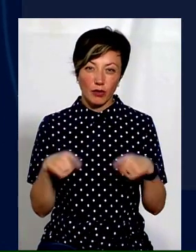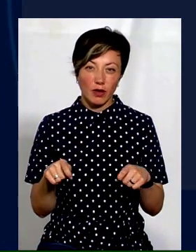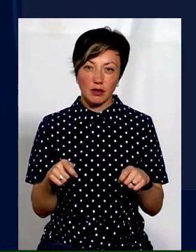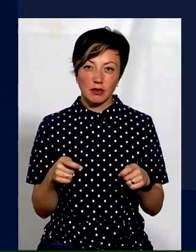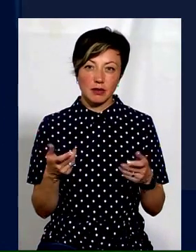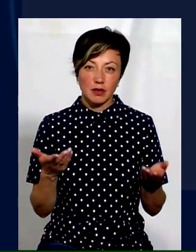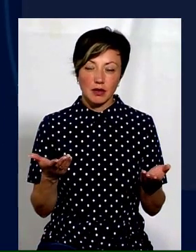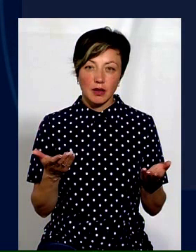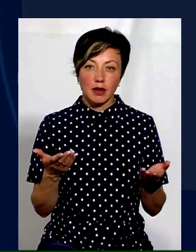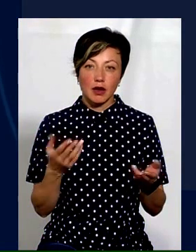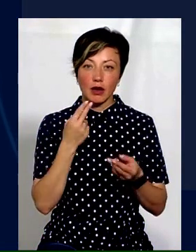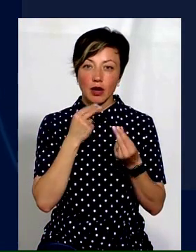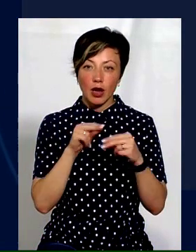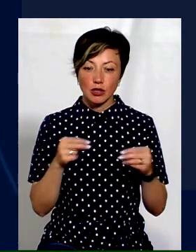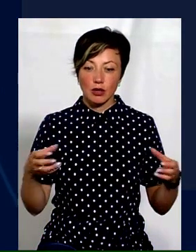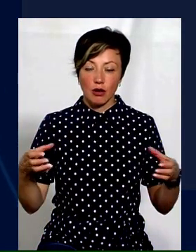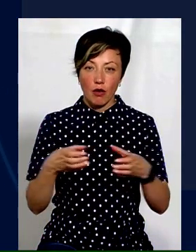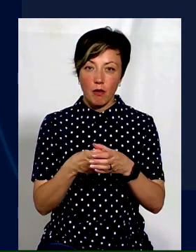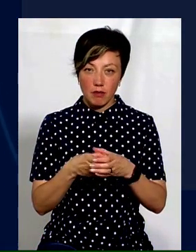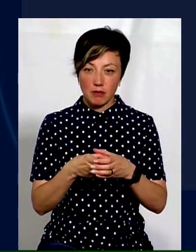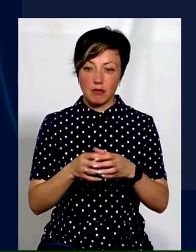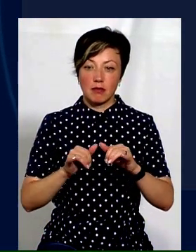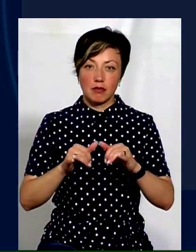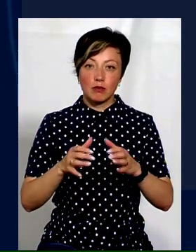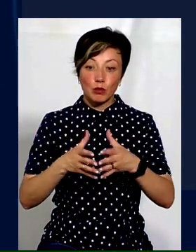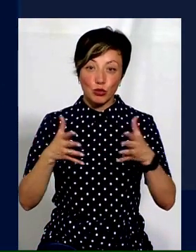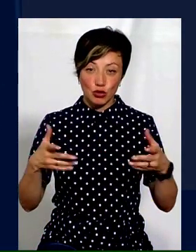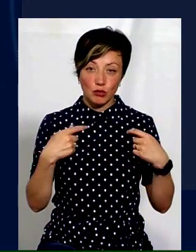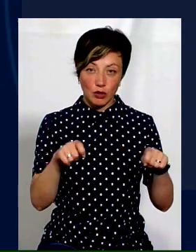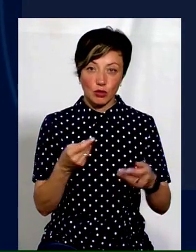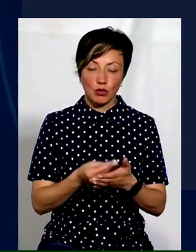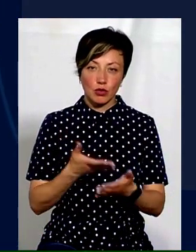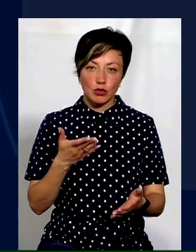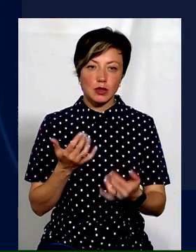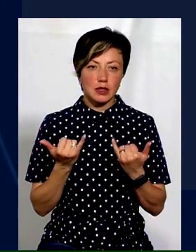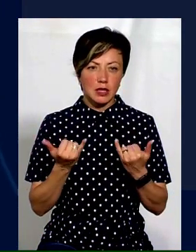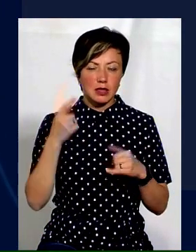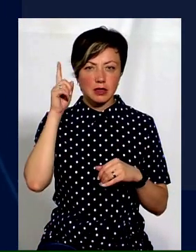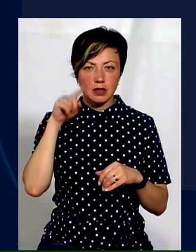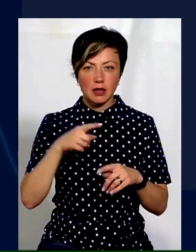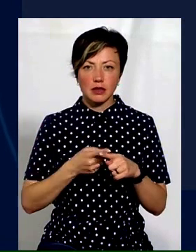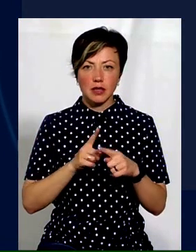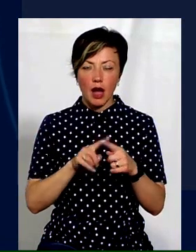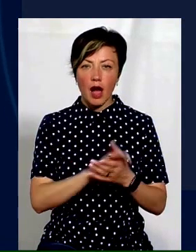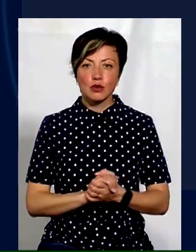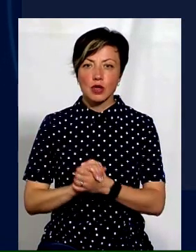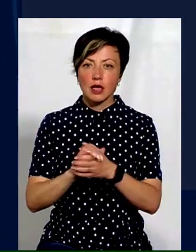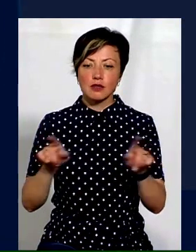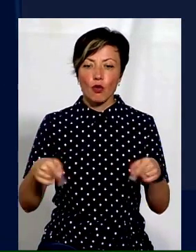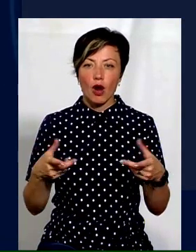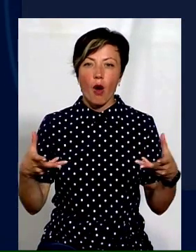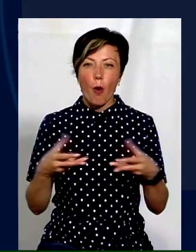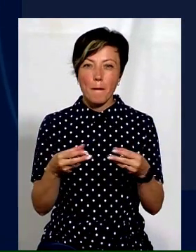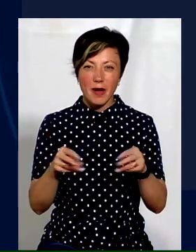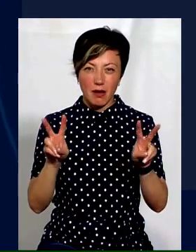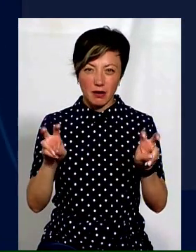цьому, чи як буде формати від кількох партій. Це так само, як у це кооператив і так далі. Вони зараз, наскільки я знаю, асоціяються в створі кооперативи, таких